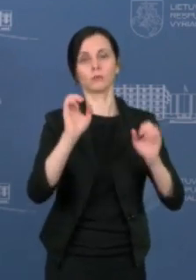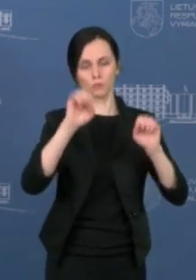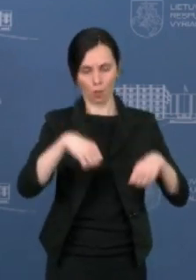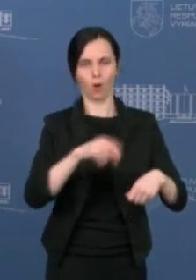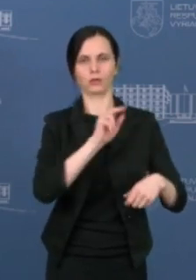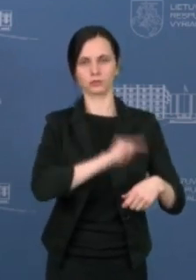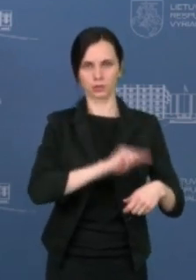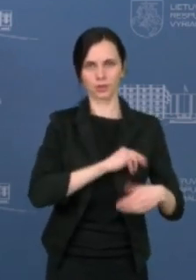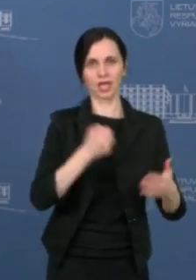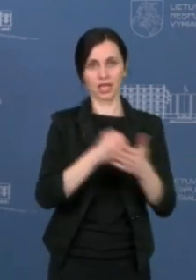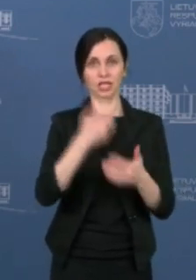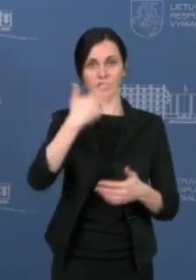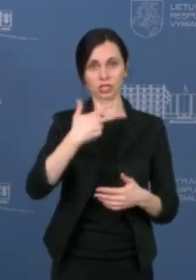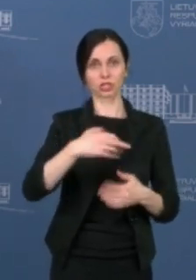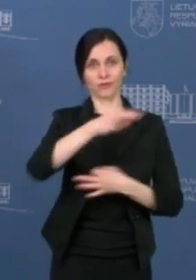klausimams.